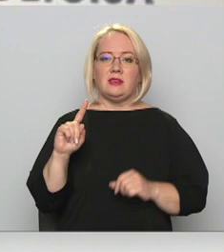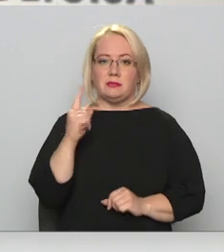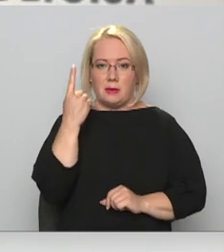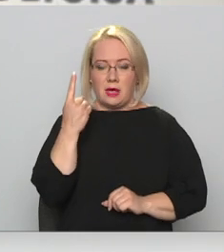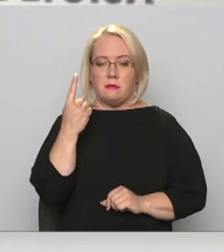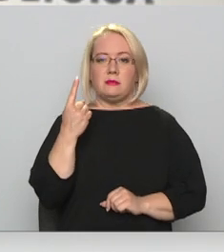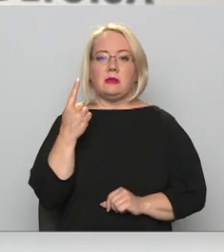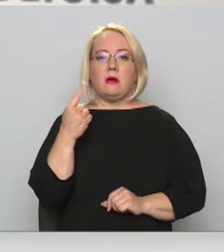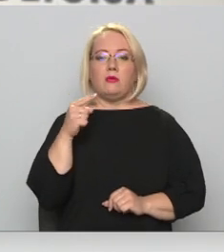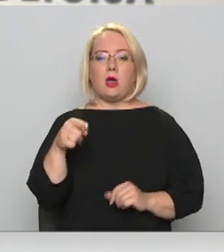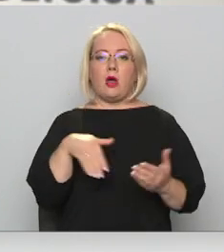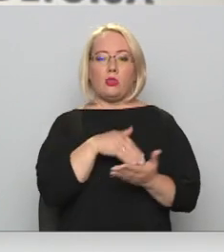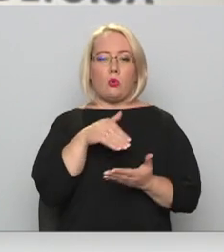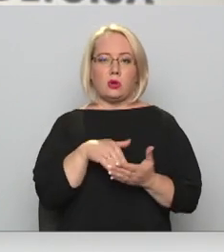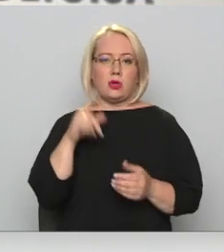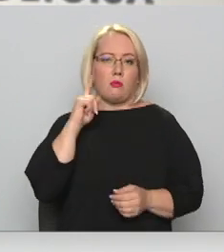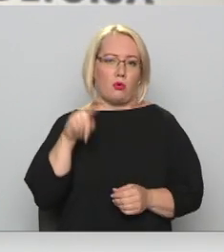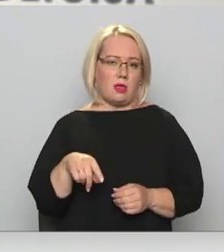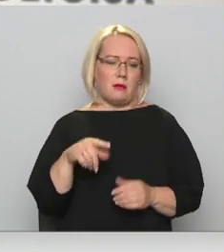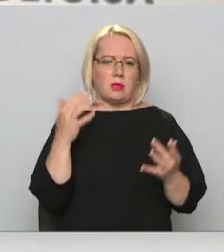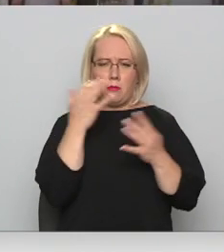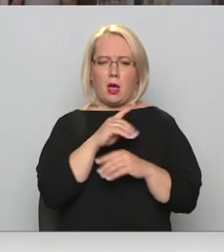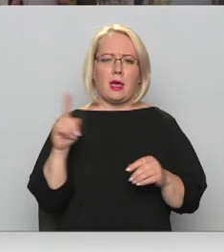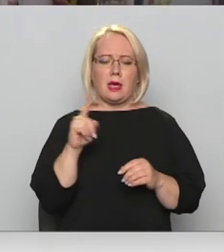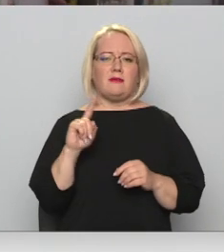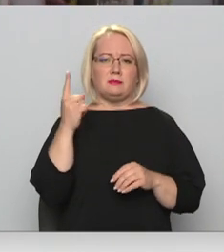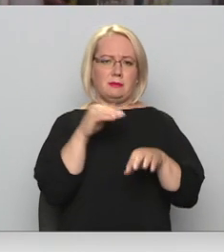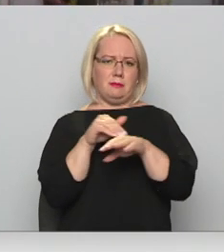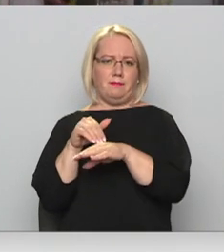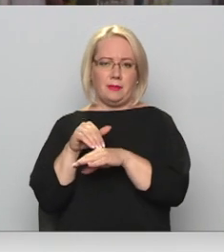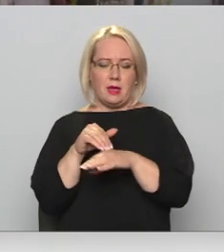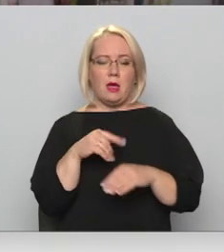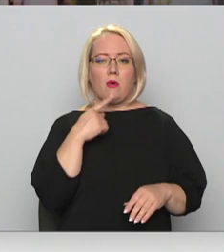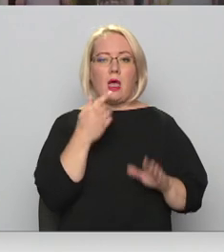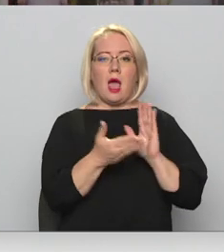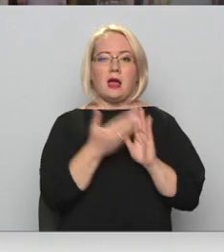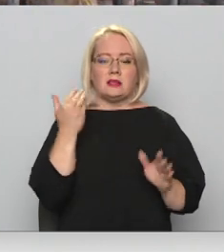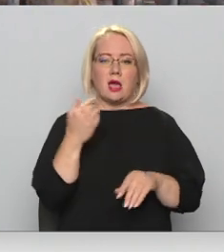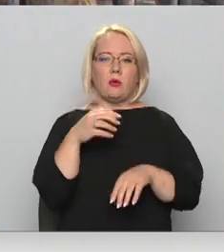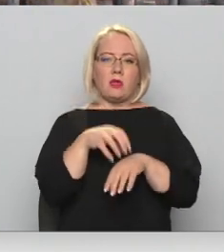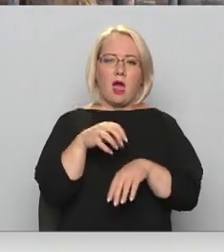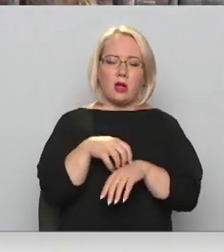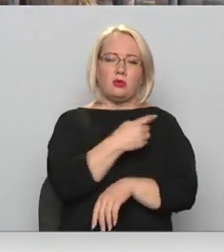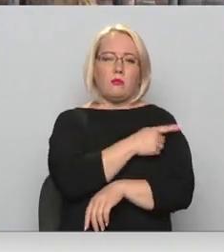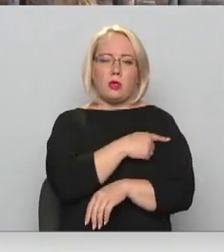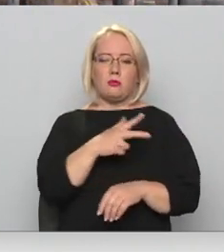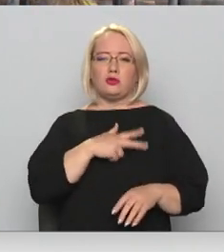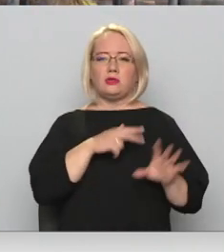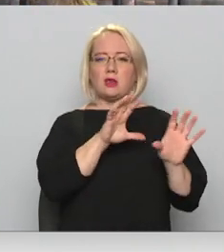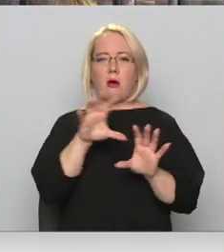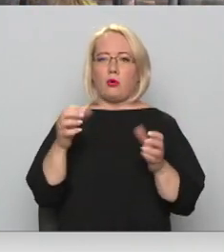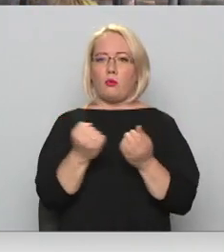mūsu tā nostāja, protams, un nepārprotam ir prevencija. Atskaitot mediķus, skolotājus un sociālās aprūpes